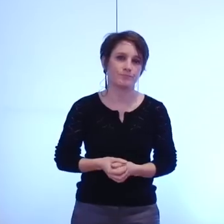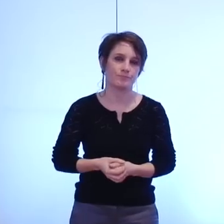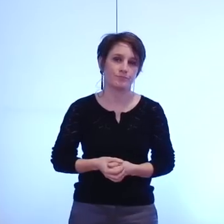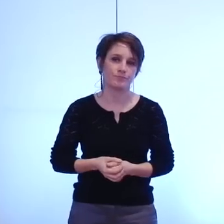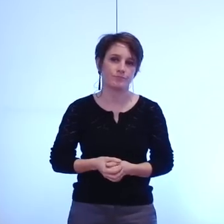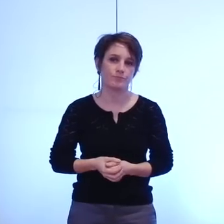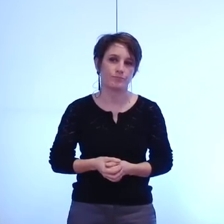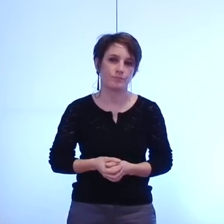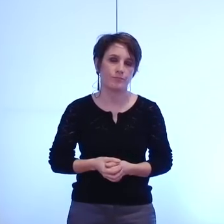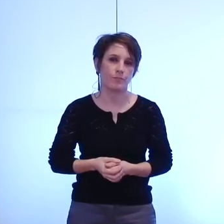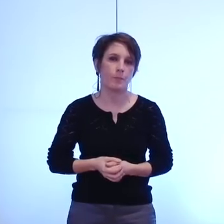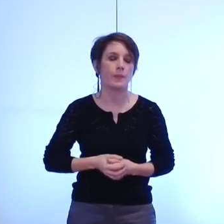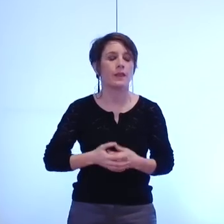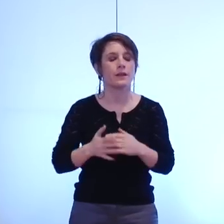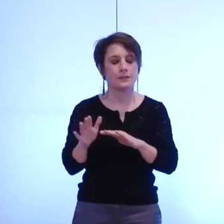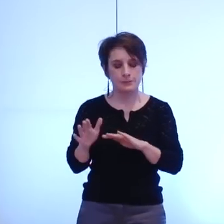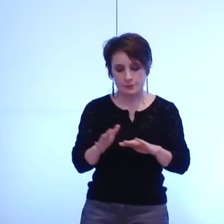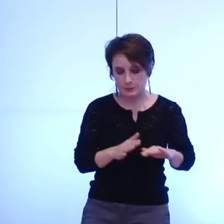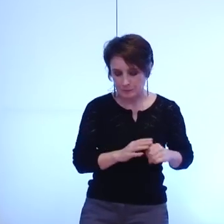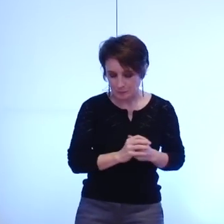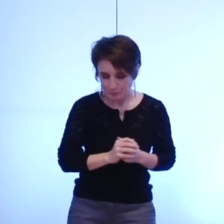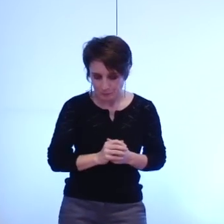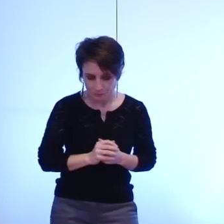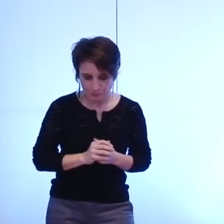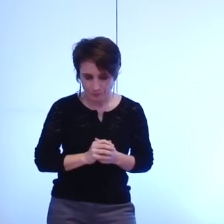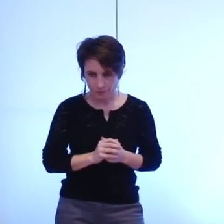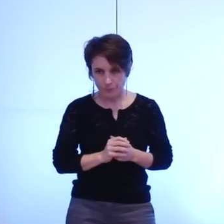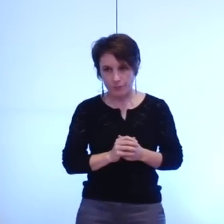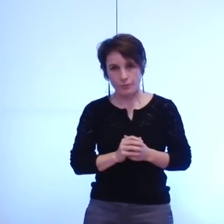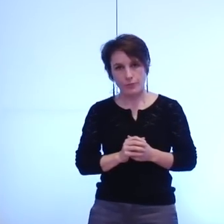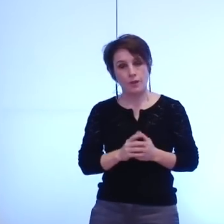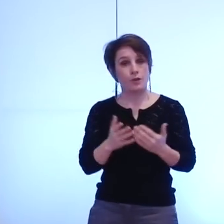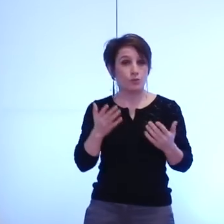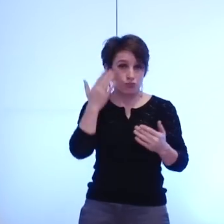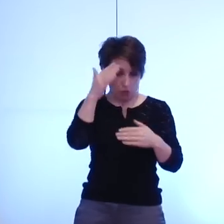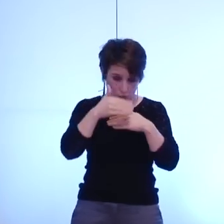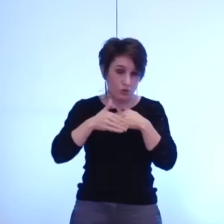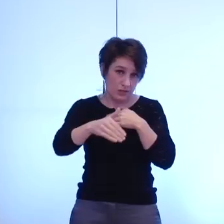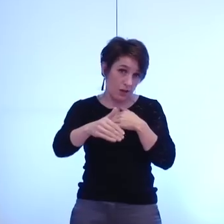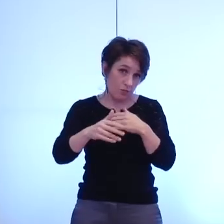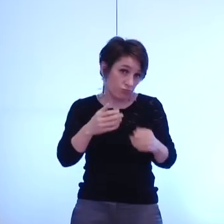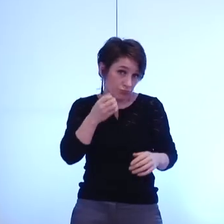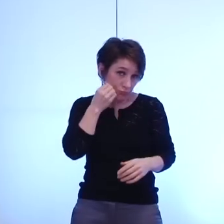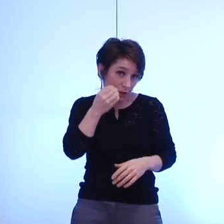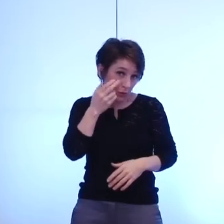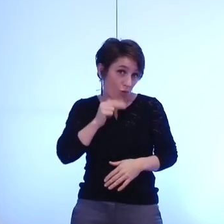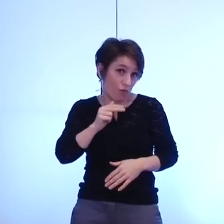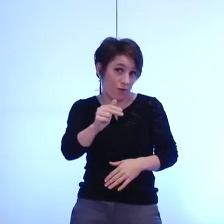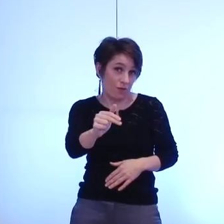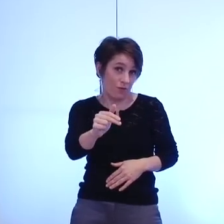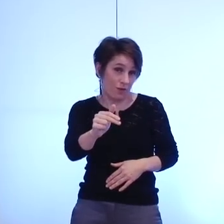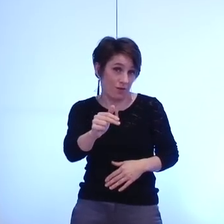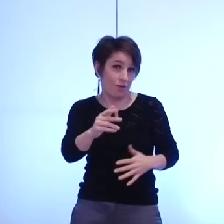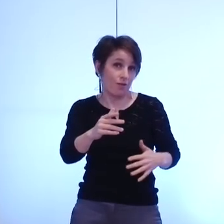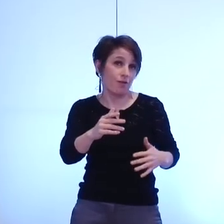un certain nombre de transferts sont à l'ordre du jour des conseils municipaux